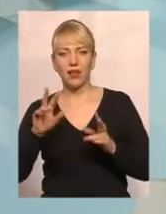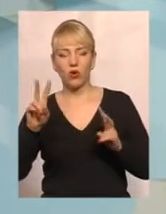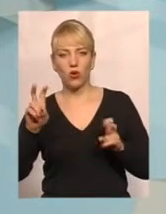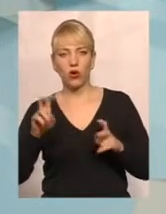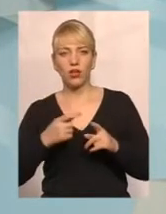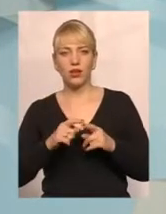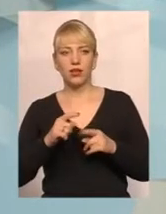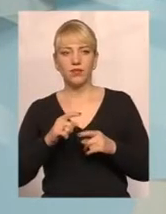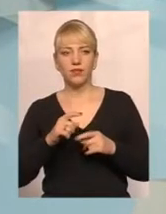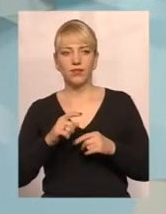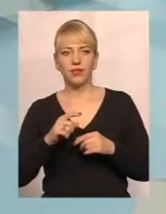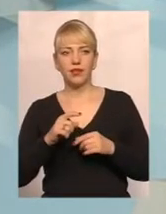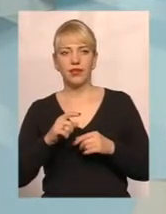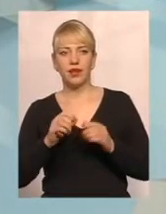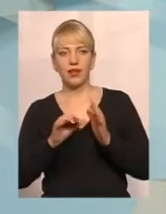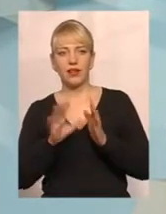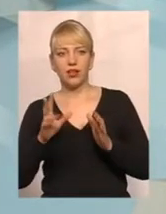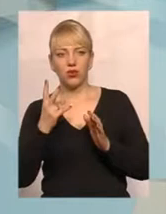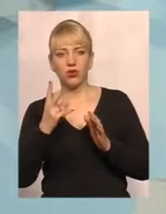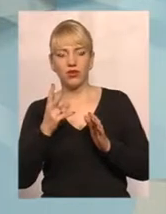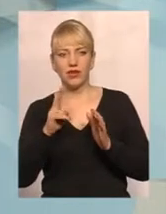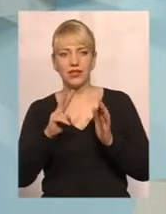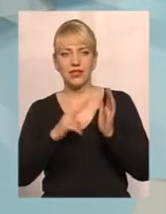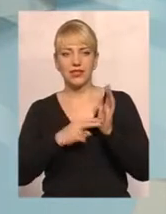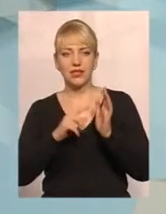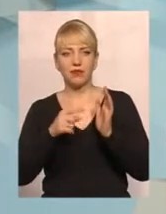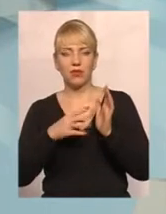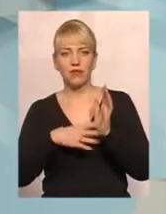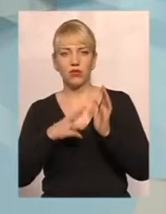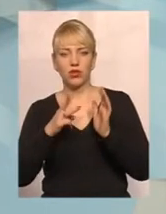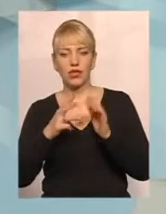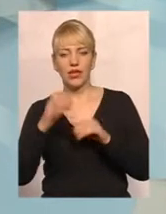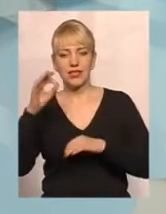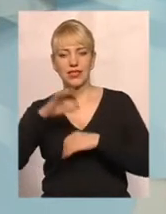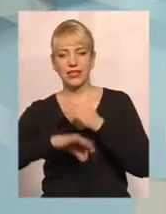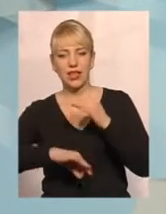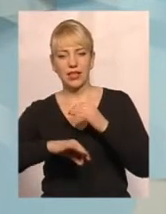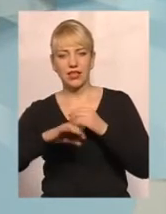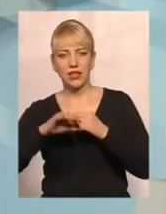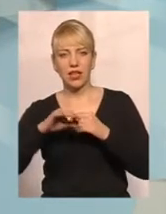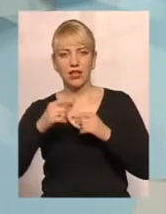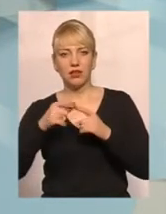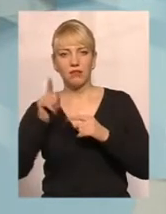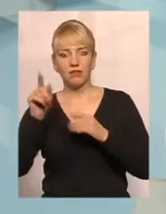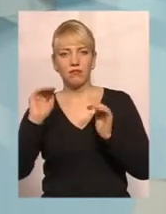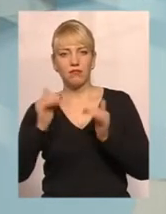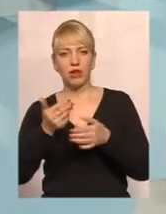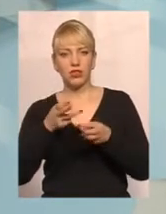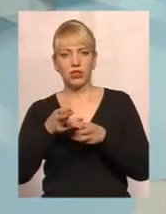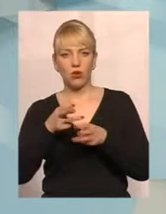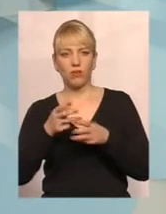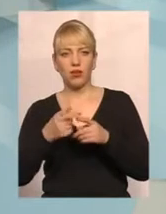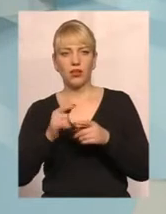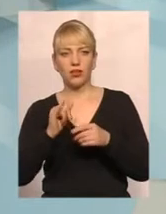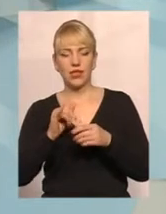теплокомуненерго 27 гривень 93 копійки, по західній котельні – на три гривні менше. і, звичайно,